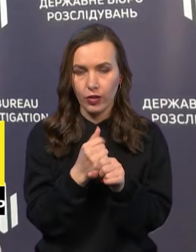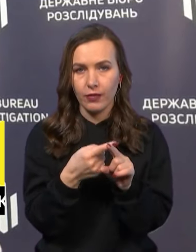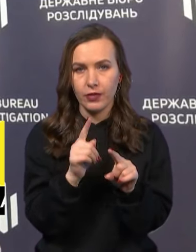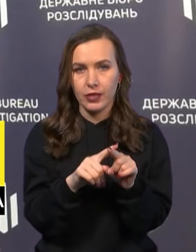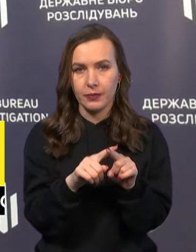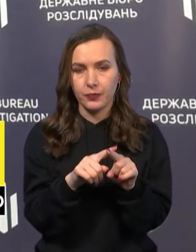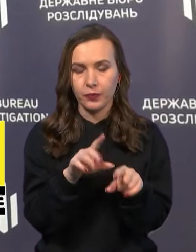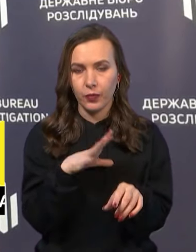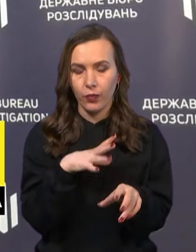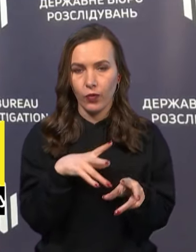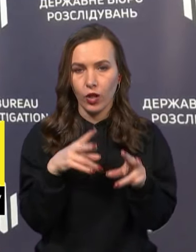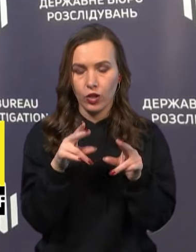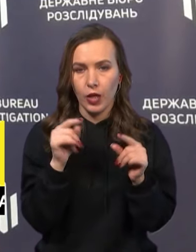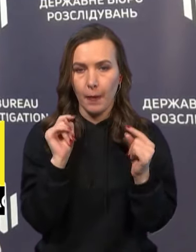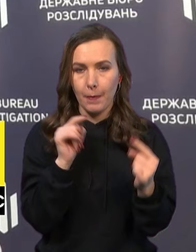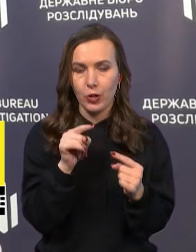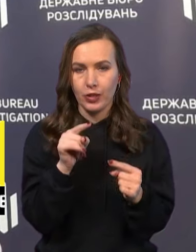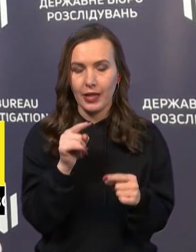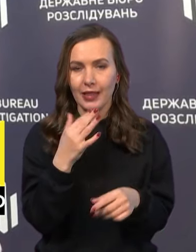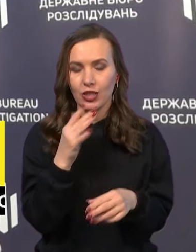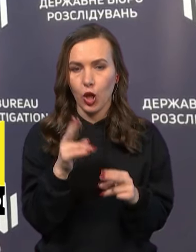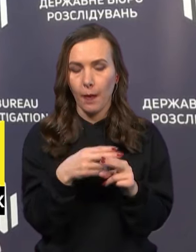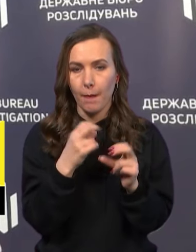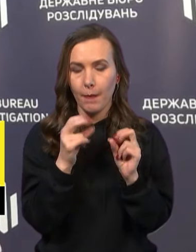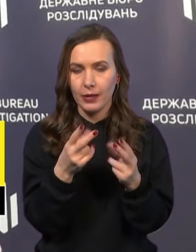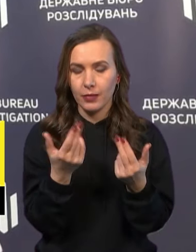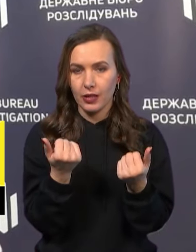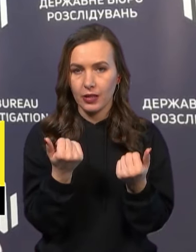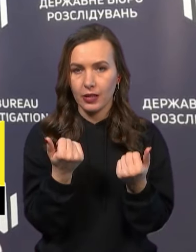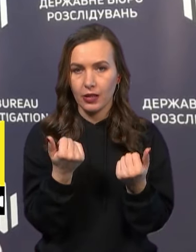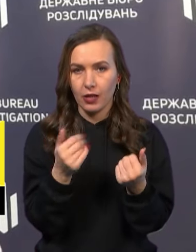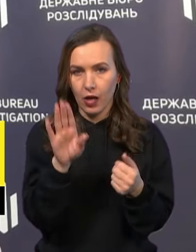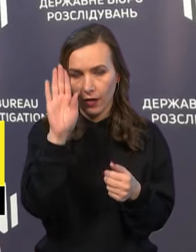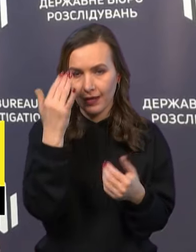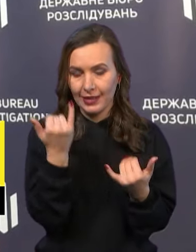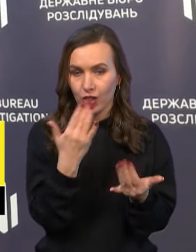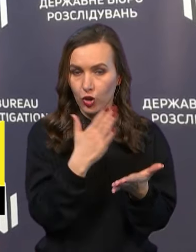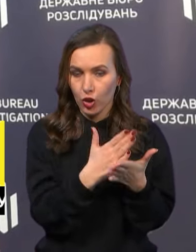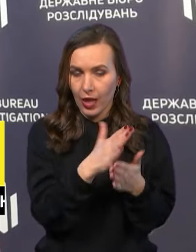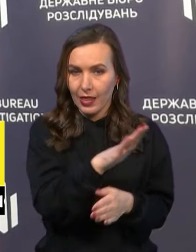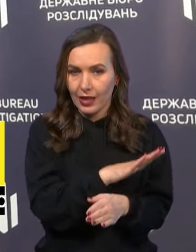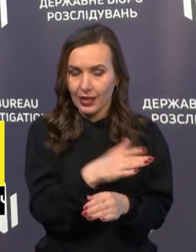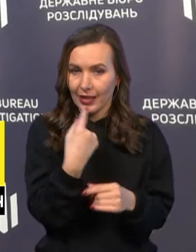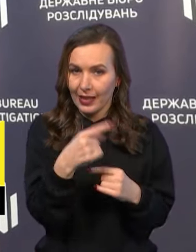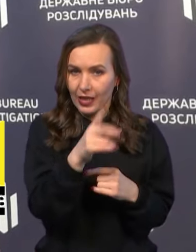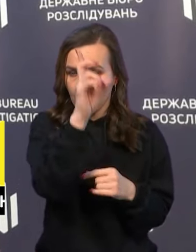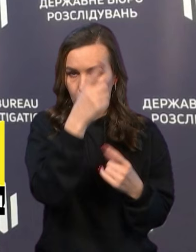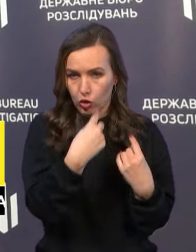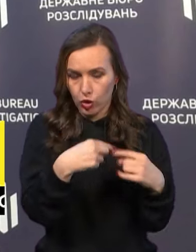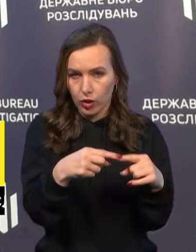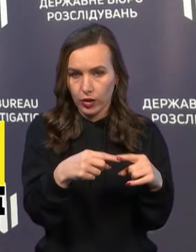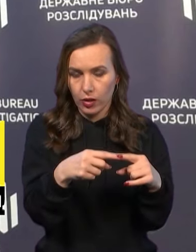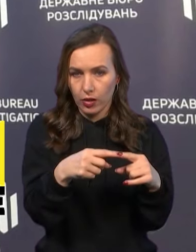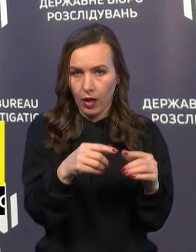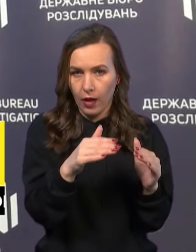були злочини проти національної безпеки. Так, він на сьогодні перебуває на території іншої країни, і